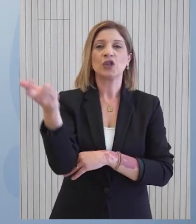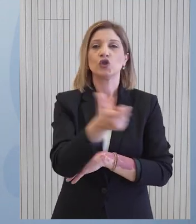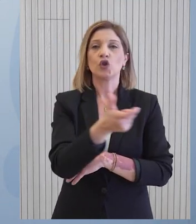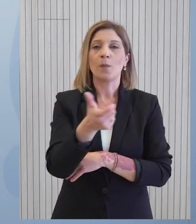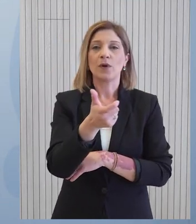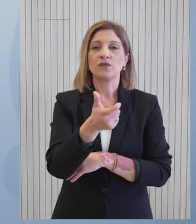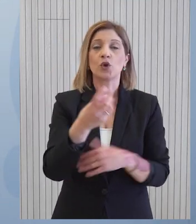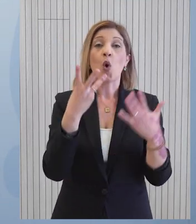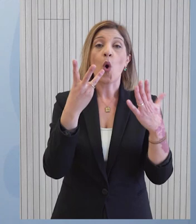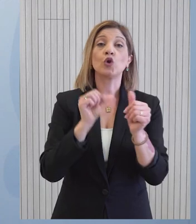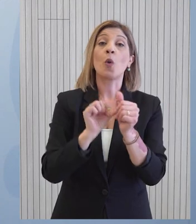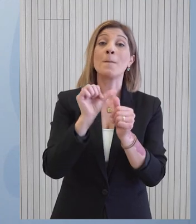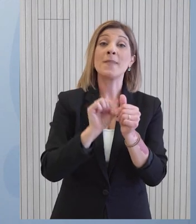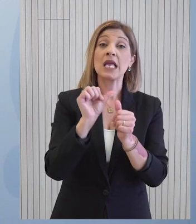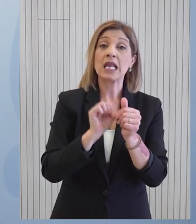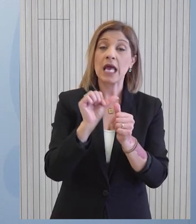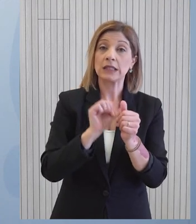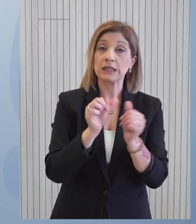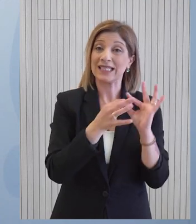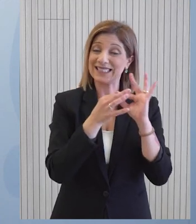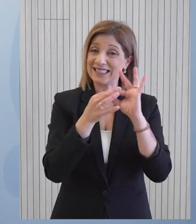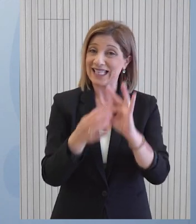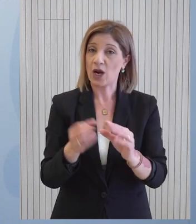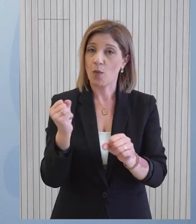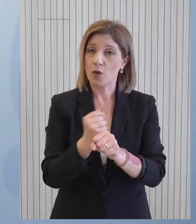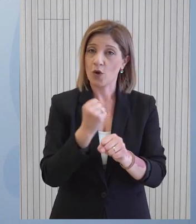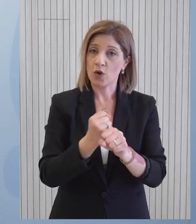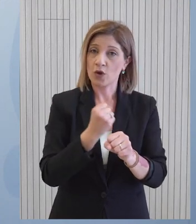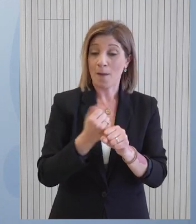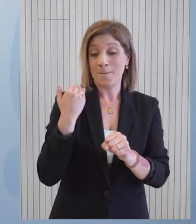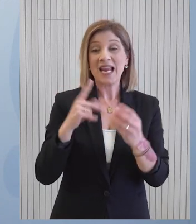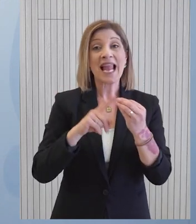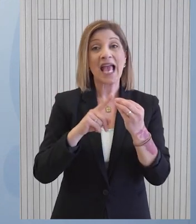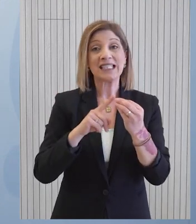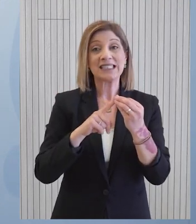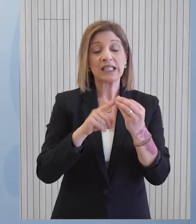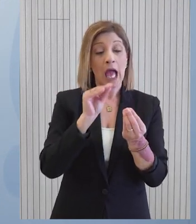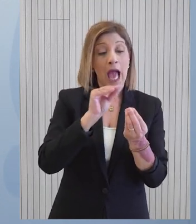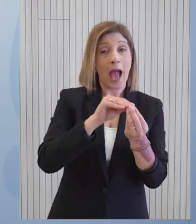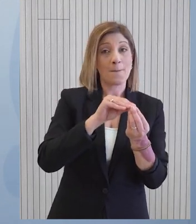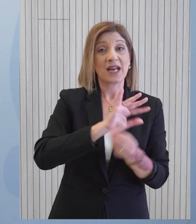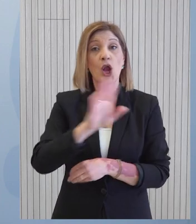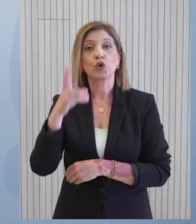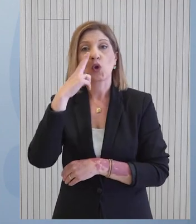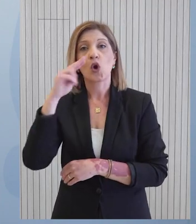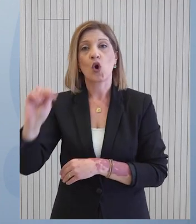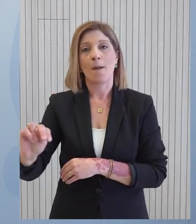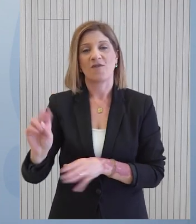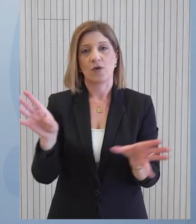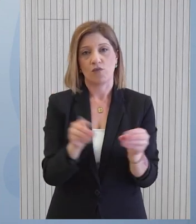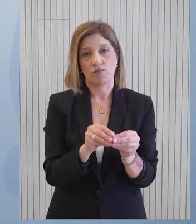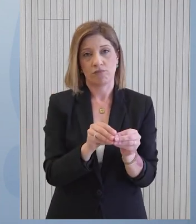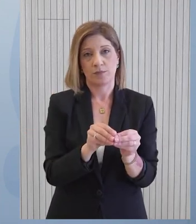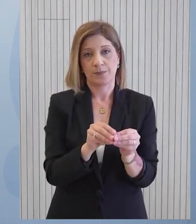κατοχυρώνεται στους 8 μήνες συνεχόμενους 8 μήνες από 6 που ήταν δηλαδή από Απρίλιο ως Νοέμβριο συμπεριλαμβανωμένων.